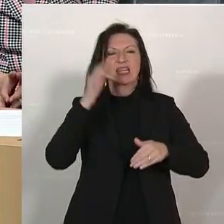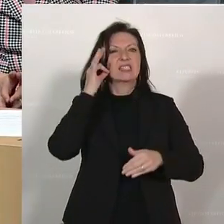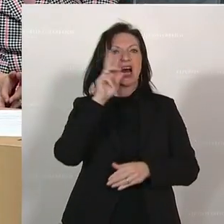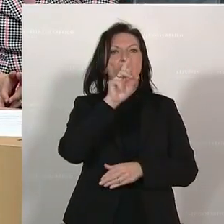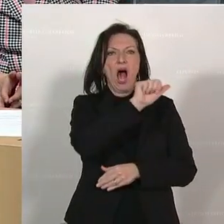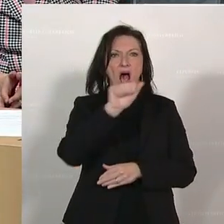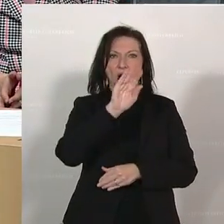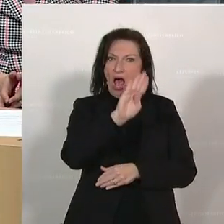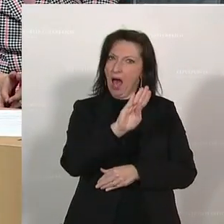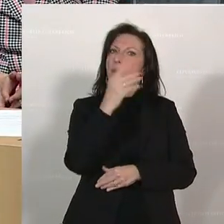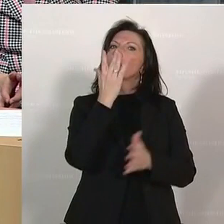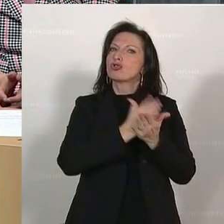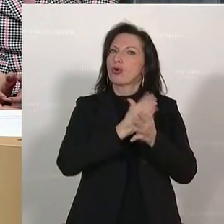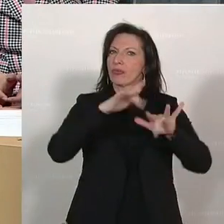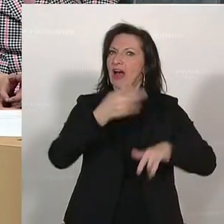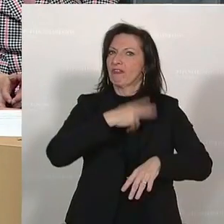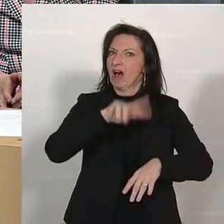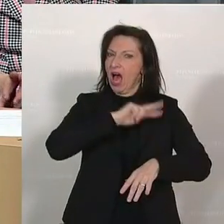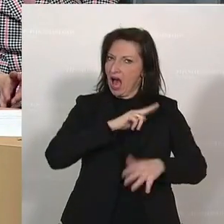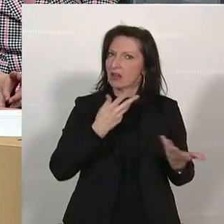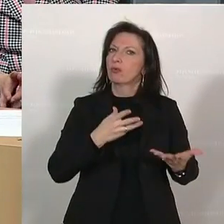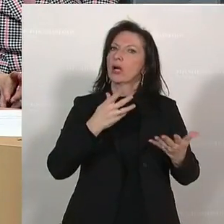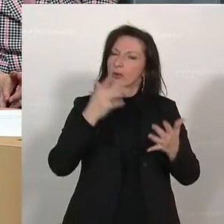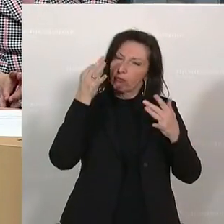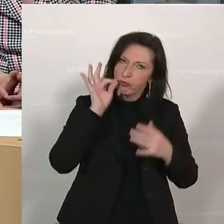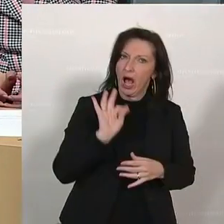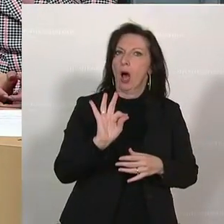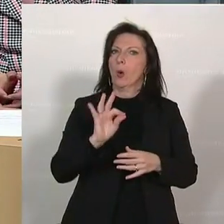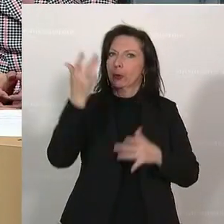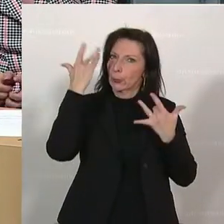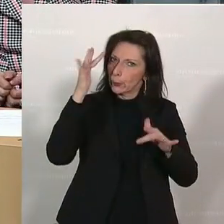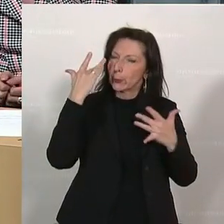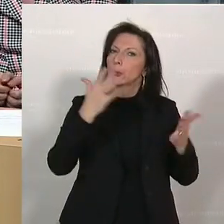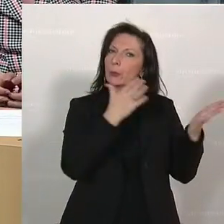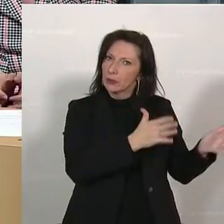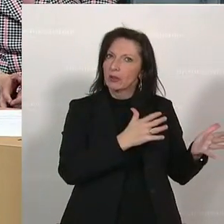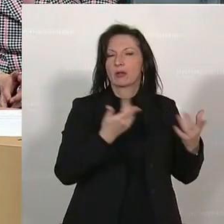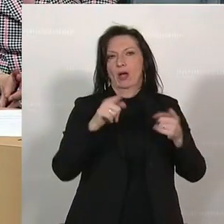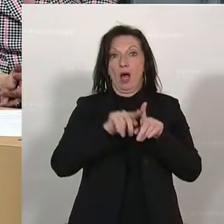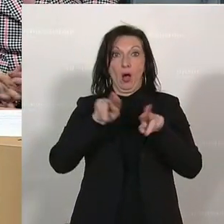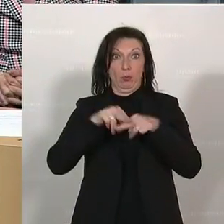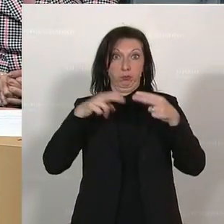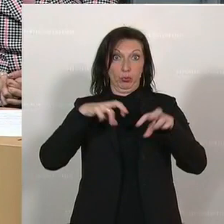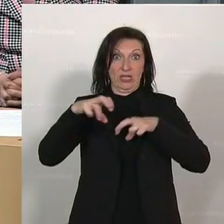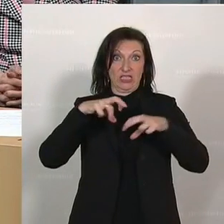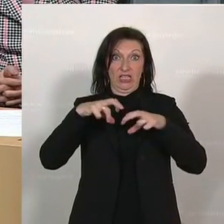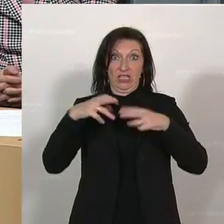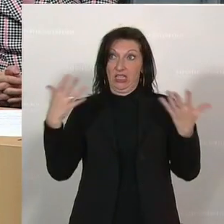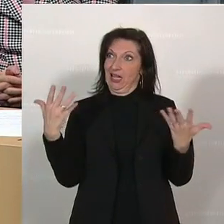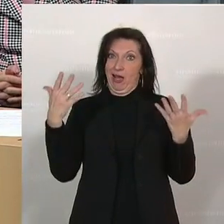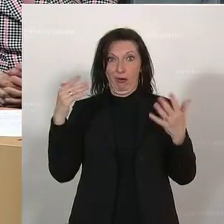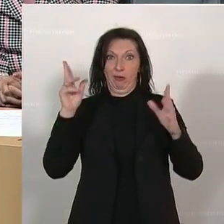Kultus, Integration, dann eben Familie und Jugend, ein breites Feld. bin wirklich gespannt, auch in der Bundesregierung hat der Tag 24